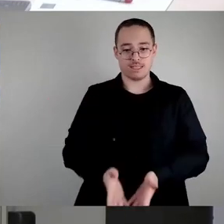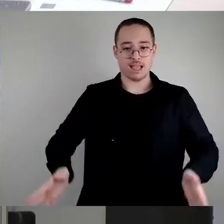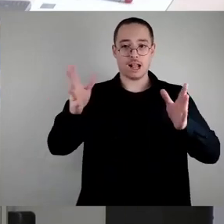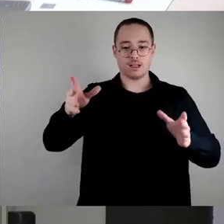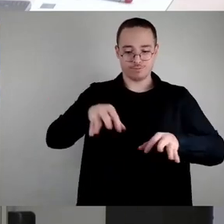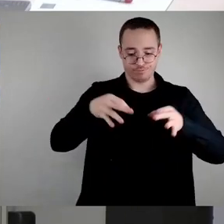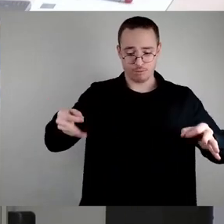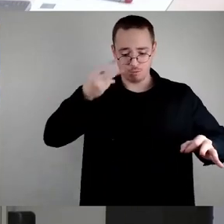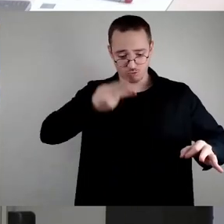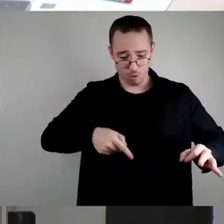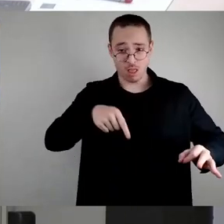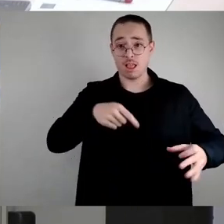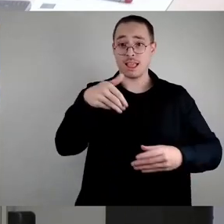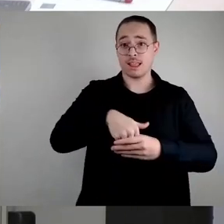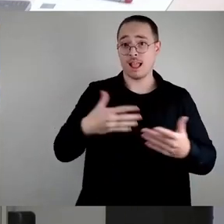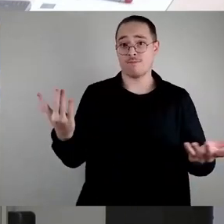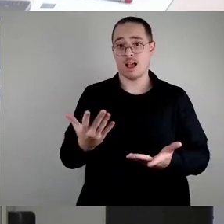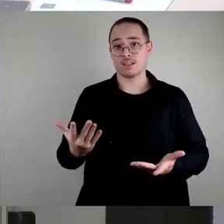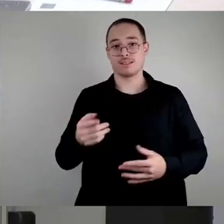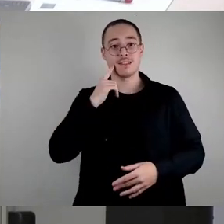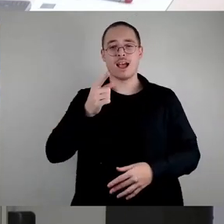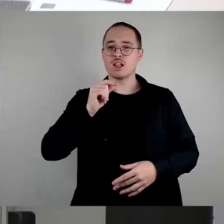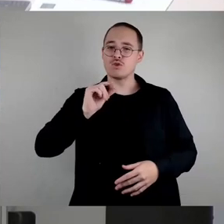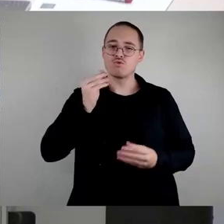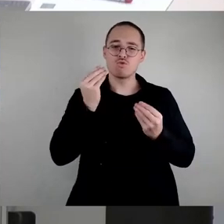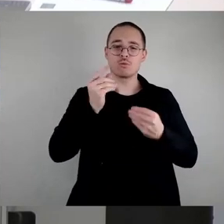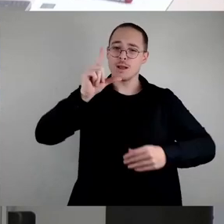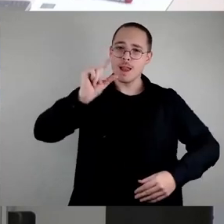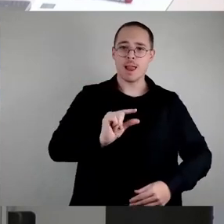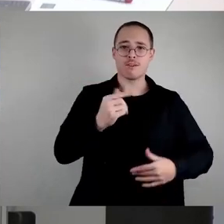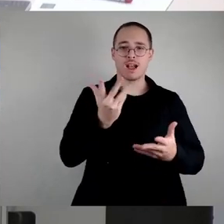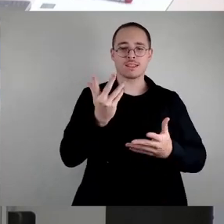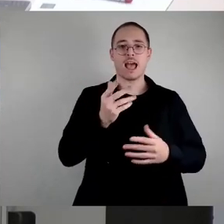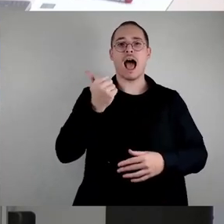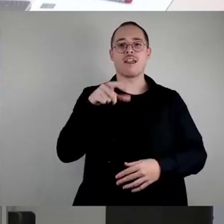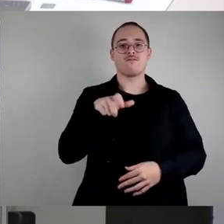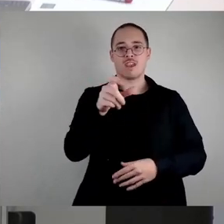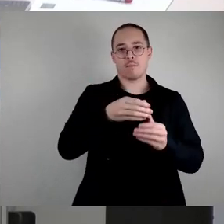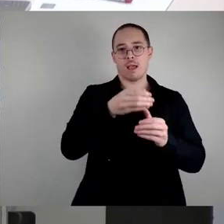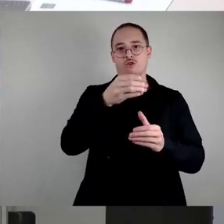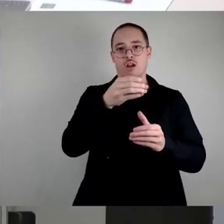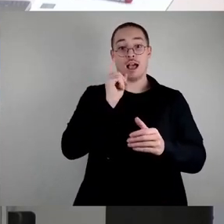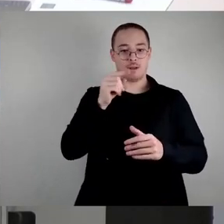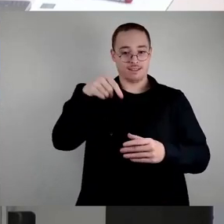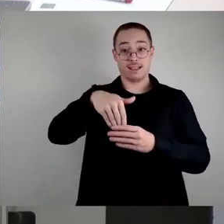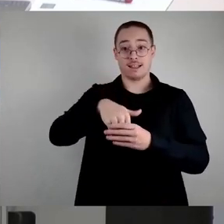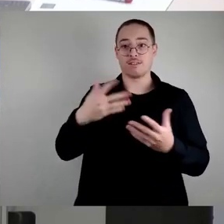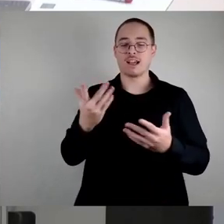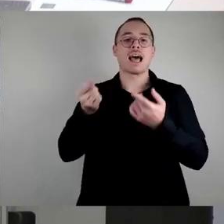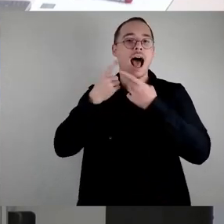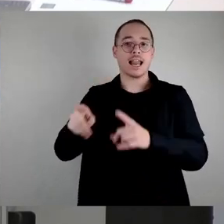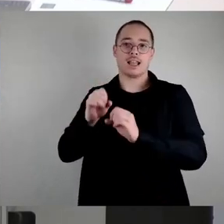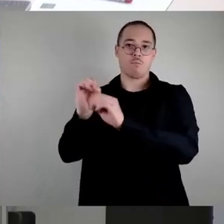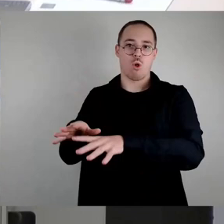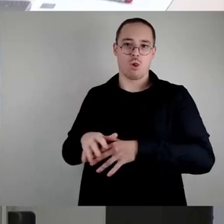wenigste Einwegbecher sind, sondern ganz viel anderer Müll. Und dass dieses Pfandproblem nicht